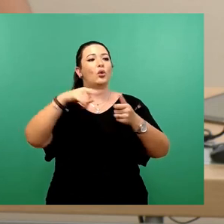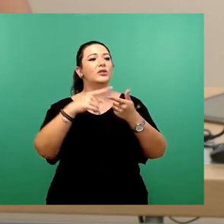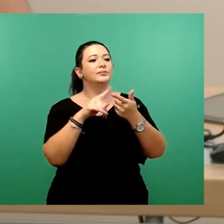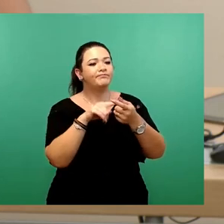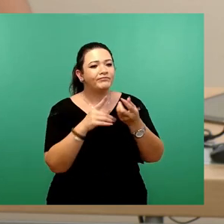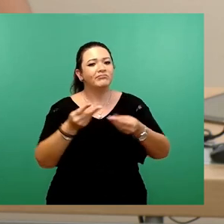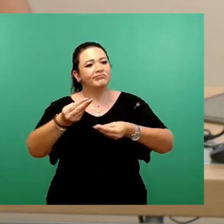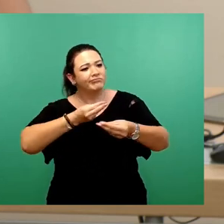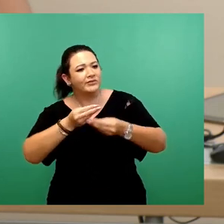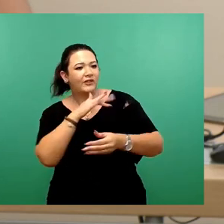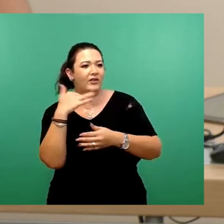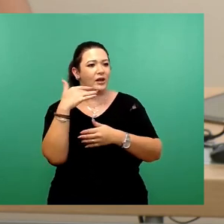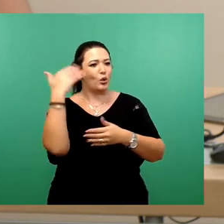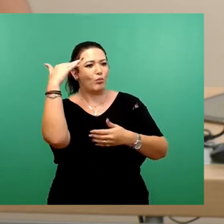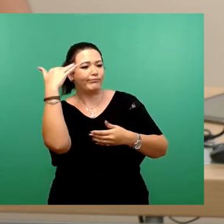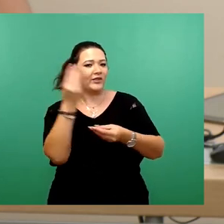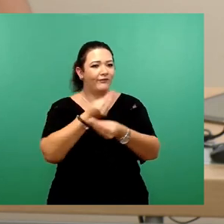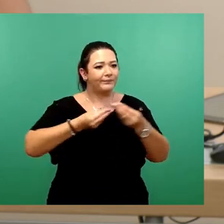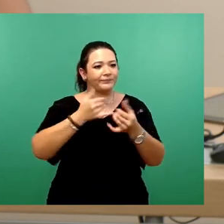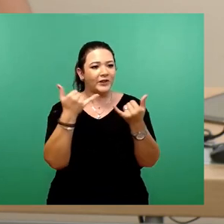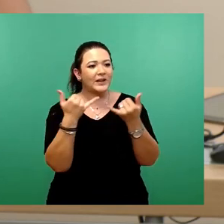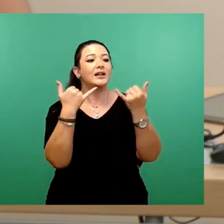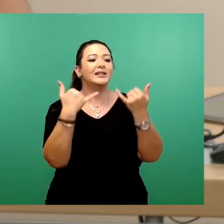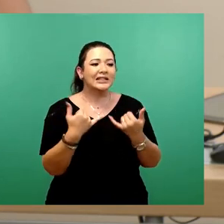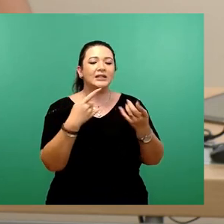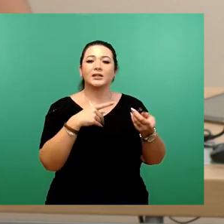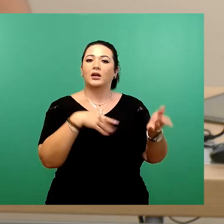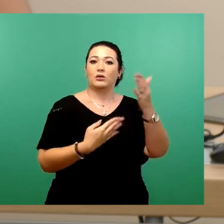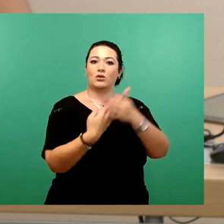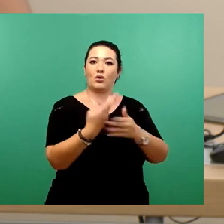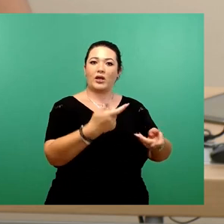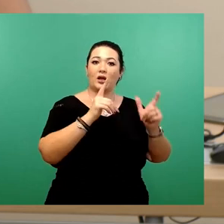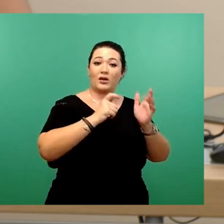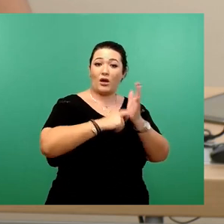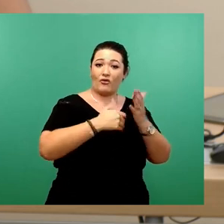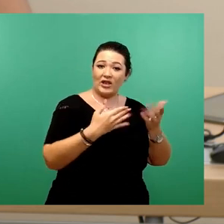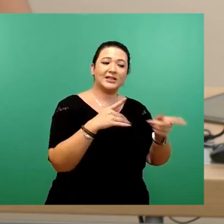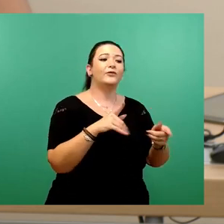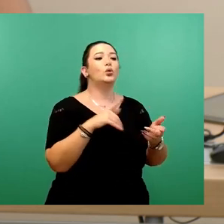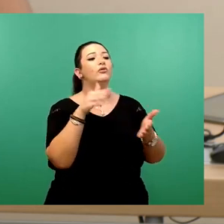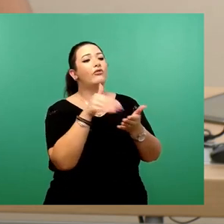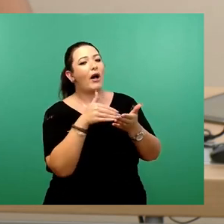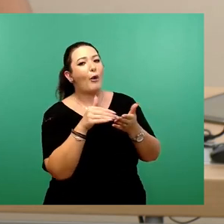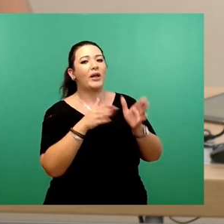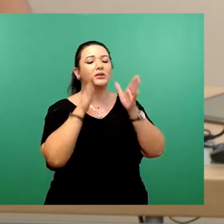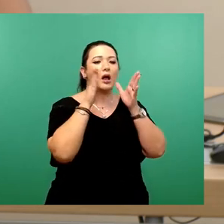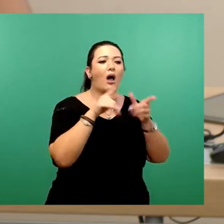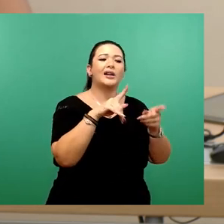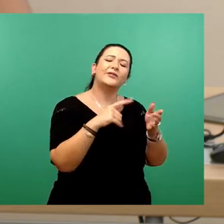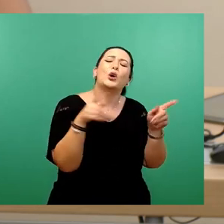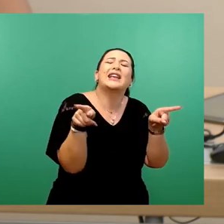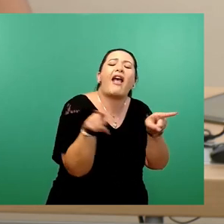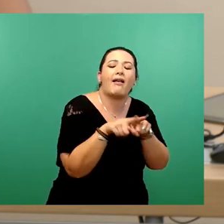mit Sorten, die den vorhandenen ähneln oder denen nachgezüchtet werden, vorgenommen worden. Auch in Absprache der